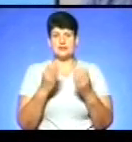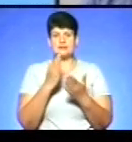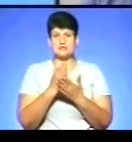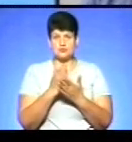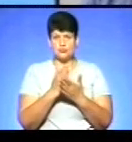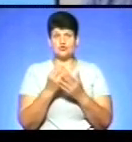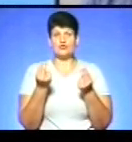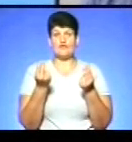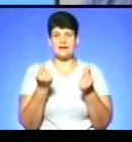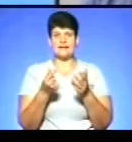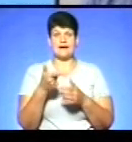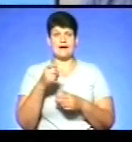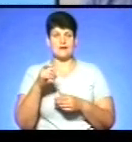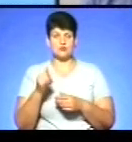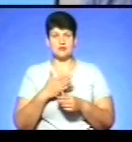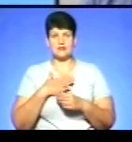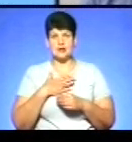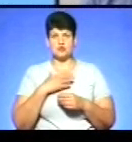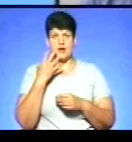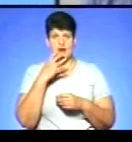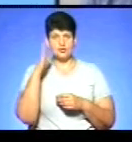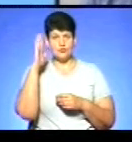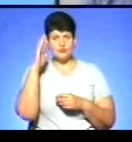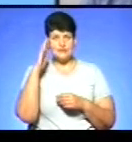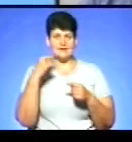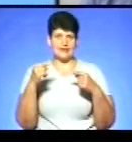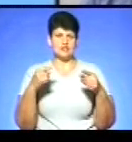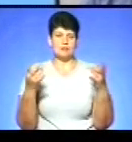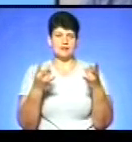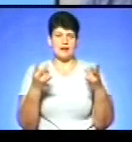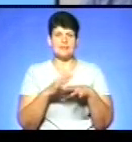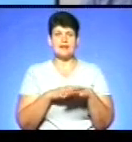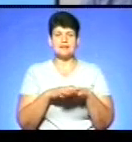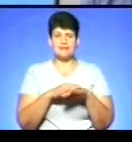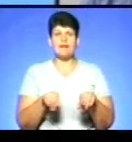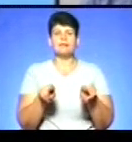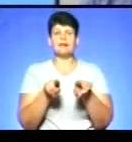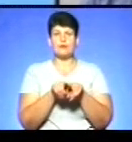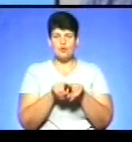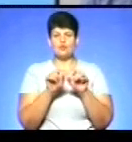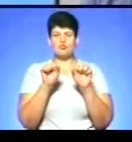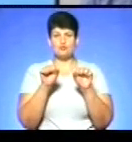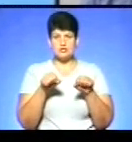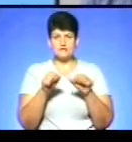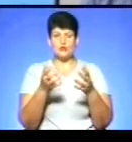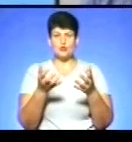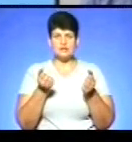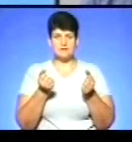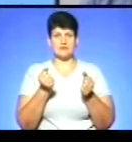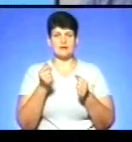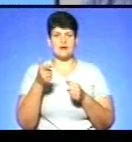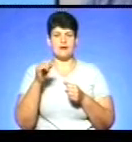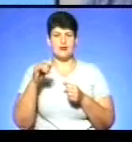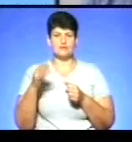щодо вартості газу для нашої гарячої води та й для всіх інших потреб населення. А також можливості отримання «Нафтогазу»